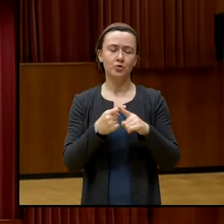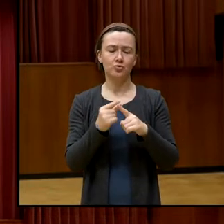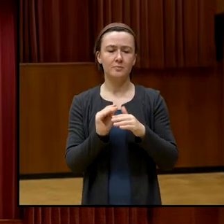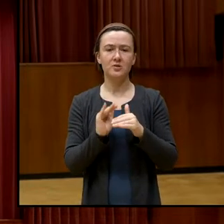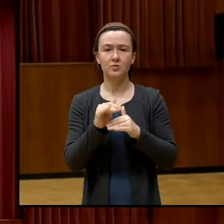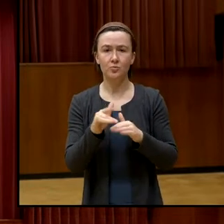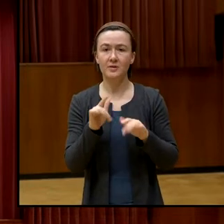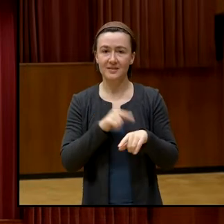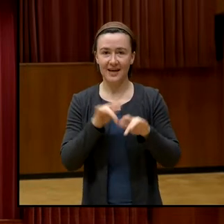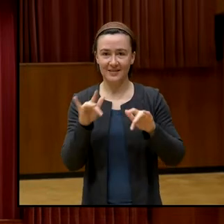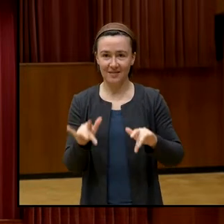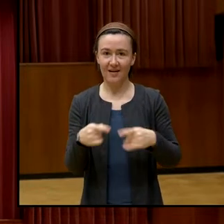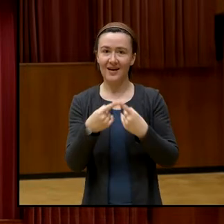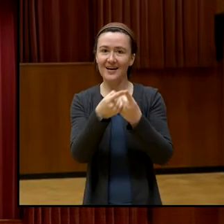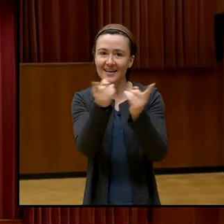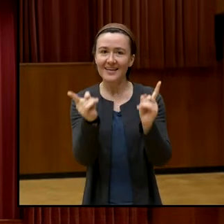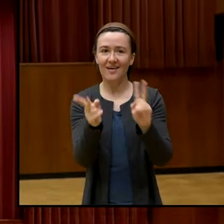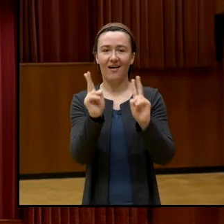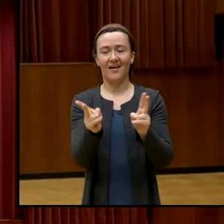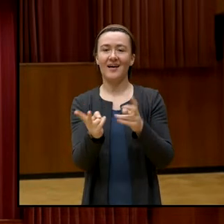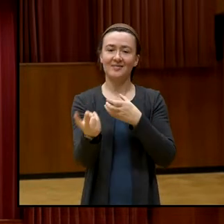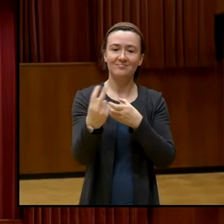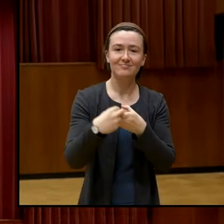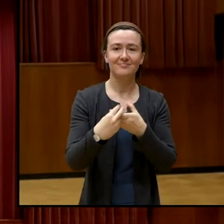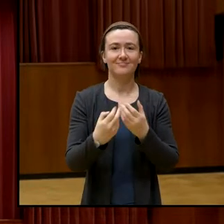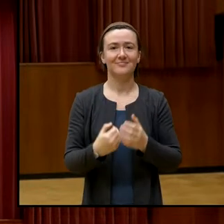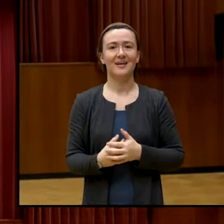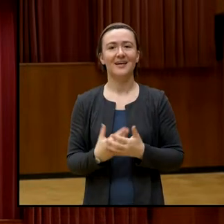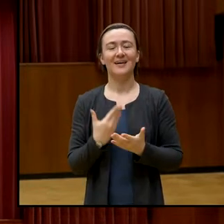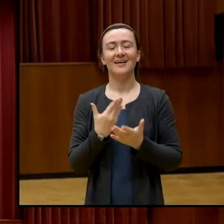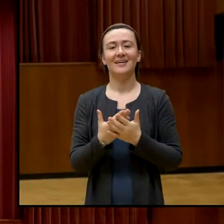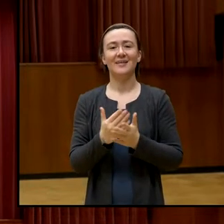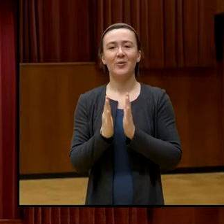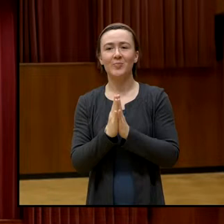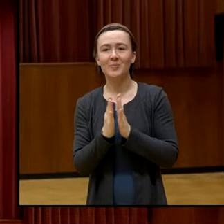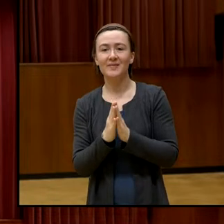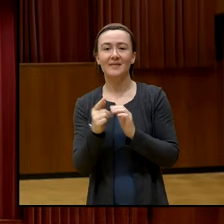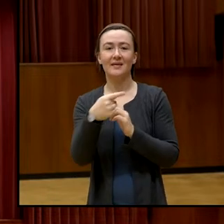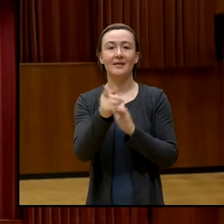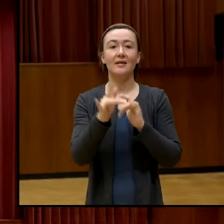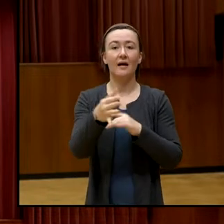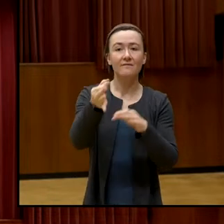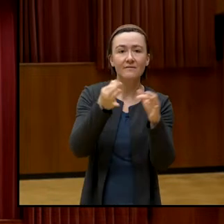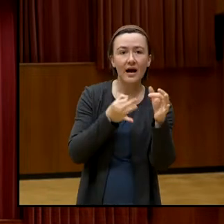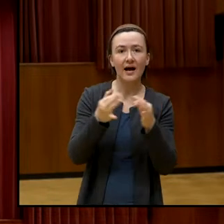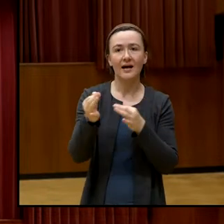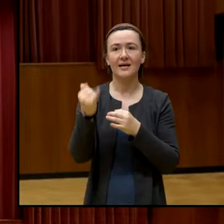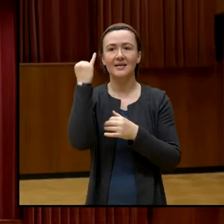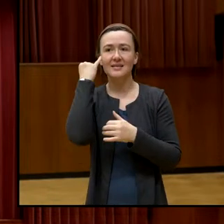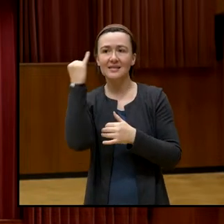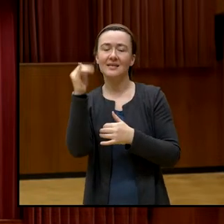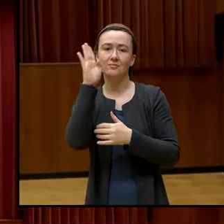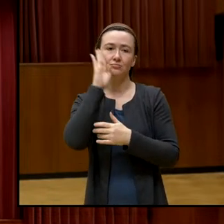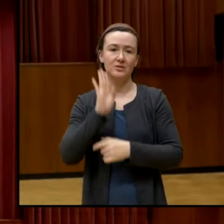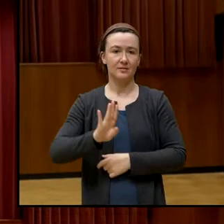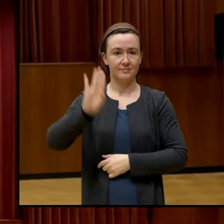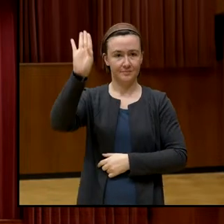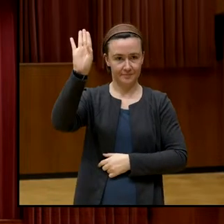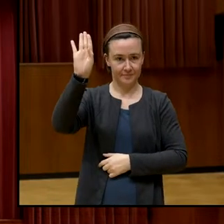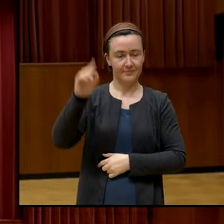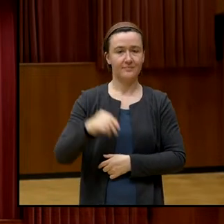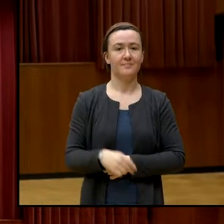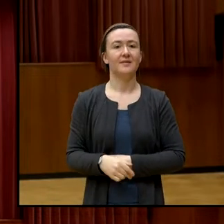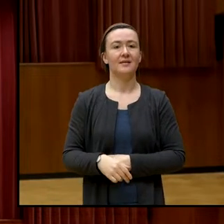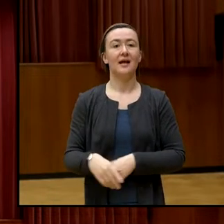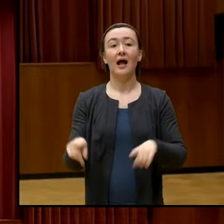dafür, dass Sie sich jetzt einbringen. Das heißt, ich bitte Sie, wenn Sie Fragen, Anregungen haben, dass Sie sich mit Handzeichen melden. Sie können